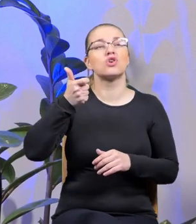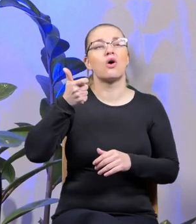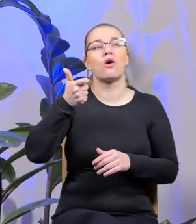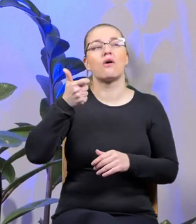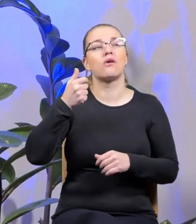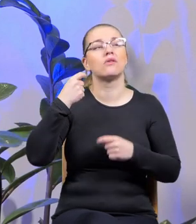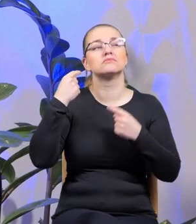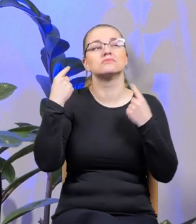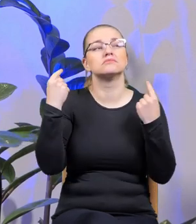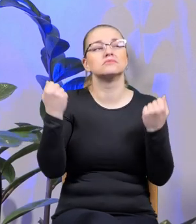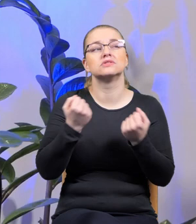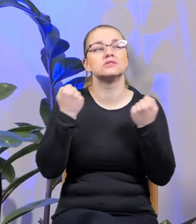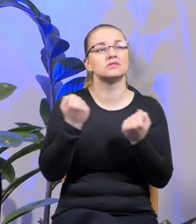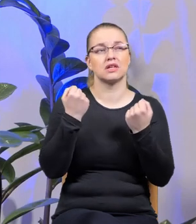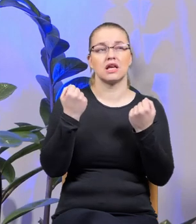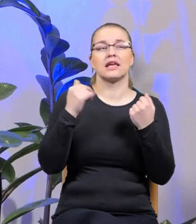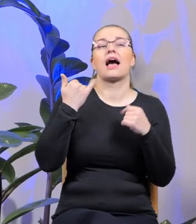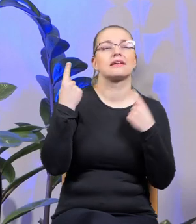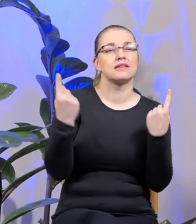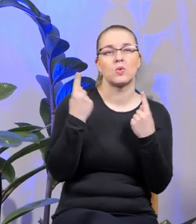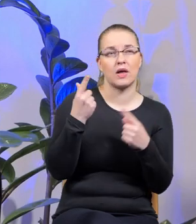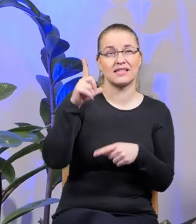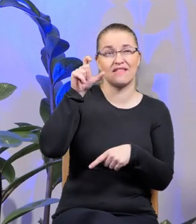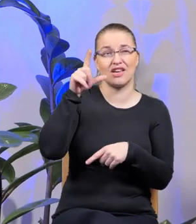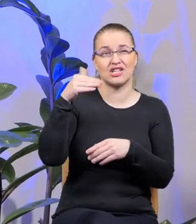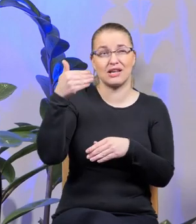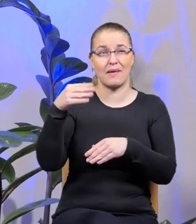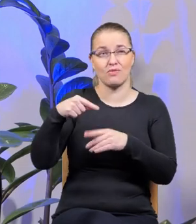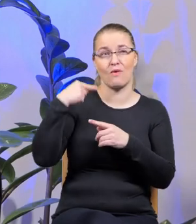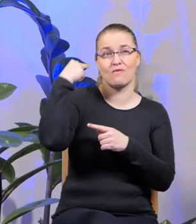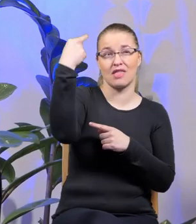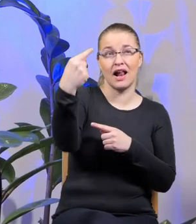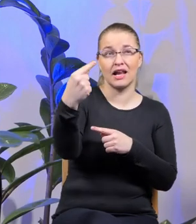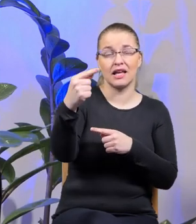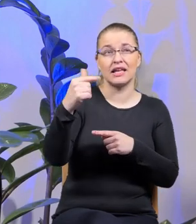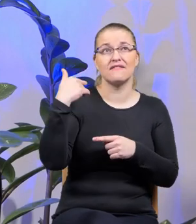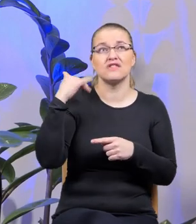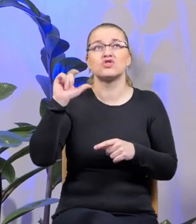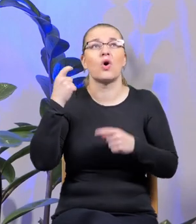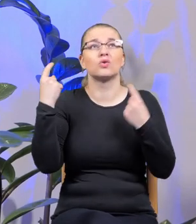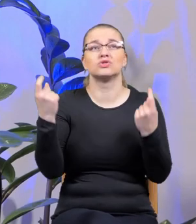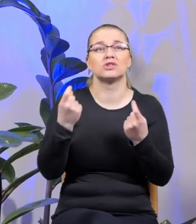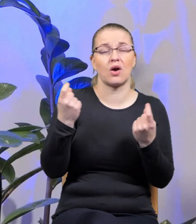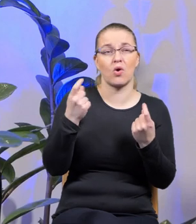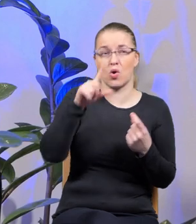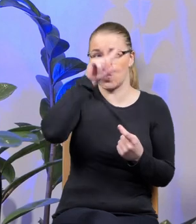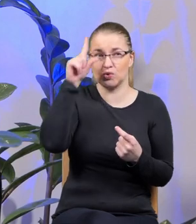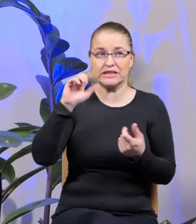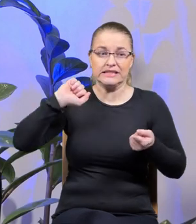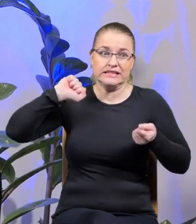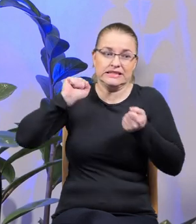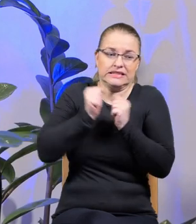metrów dalej i rzeczywiście działo się to, co sobie wyobrażałam, że się dzieje, czyli po prostu zamarzali ludzie